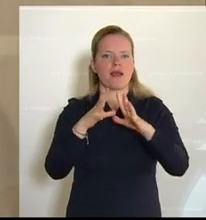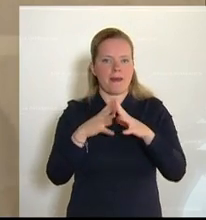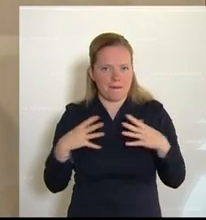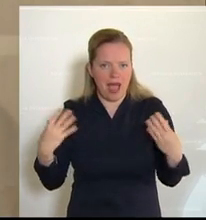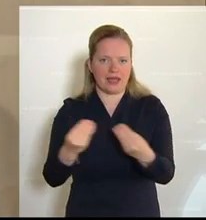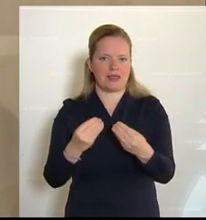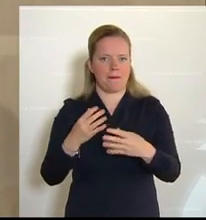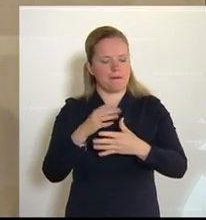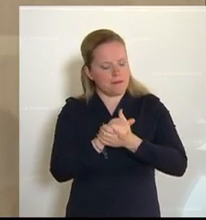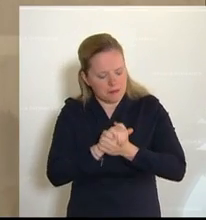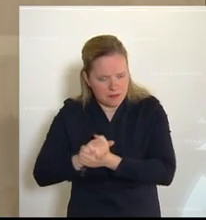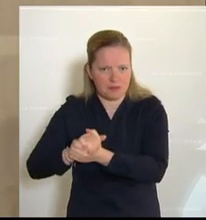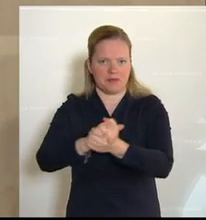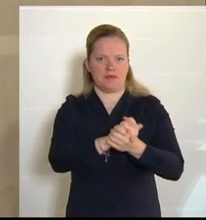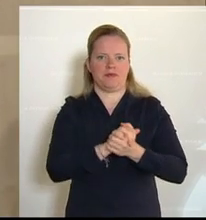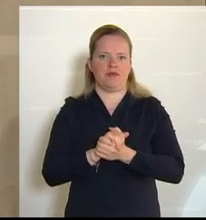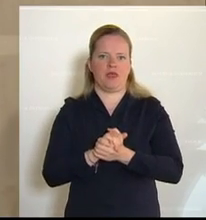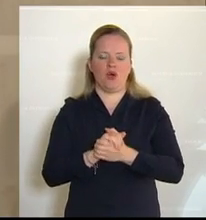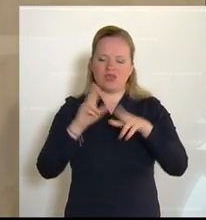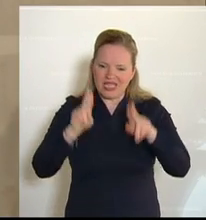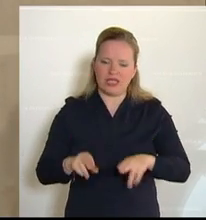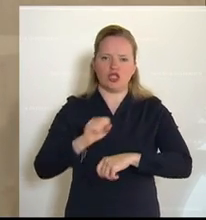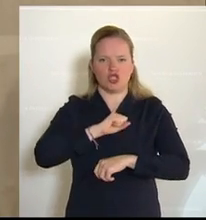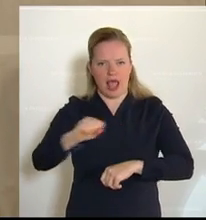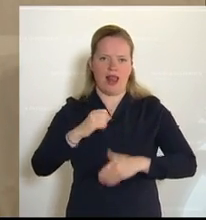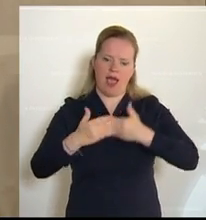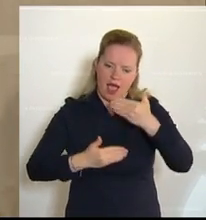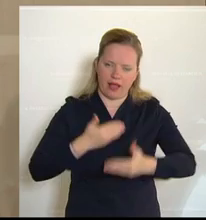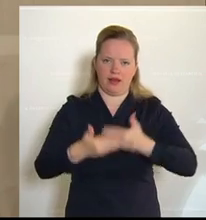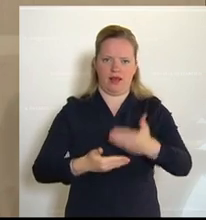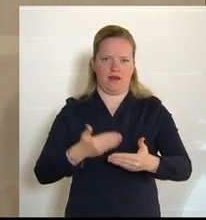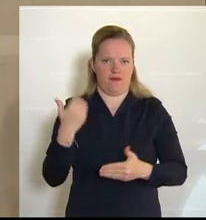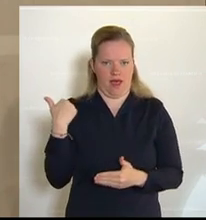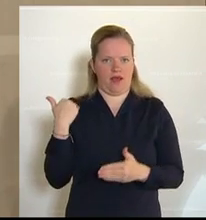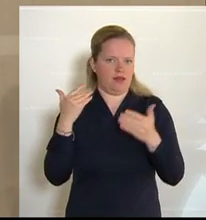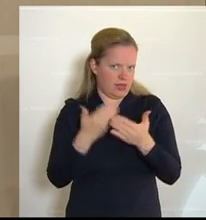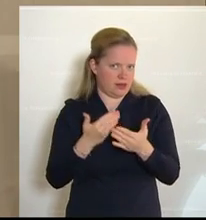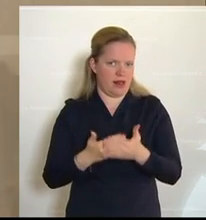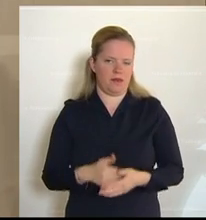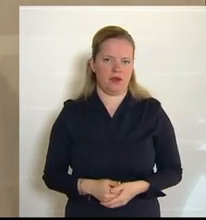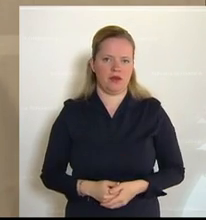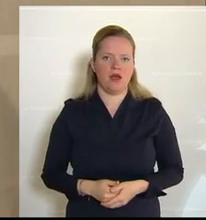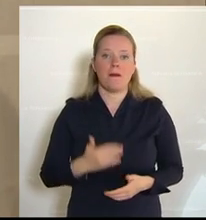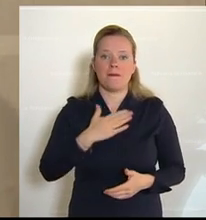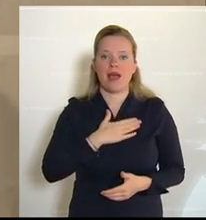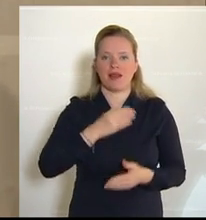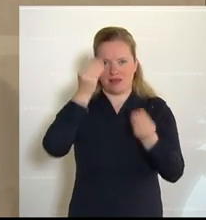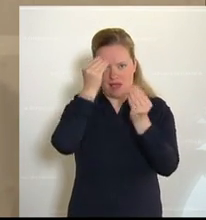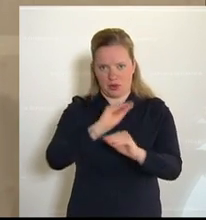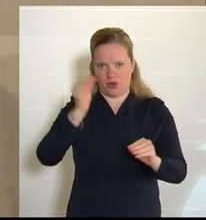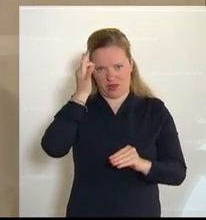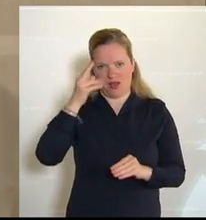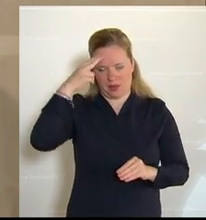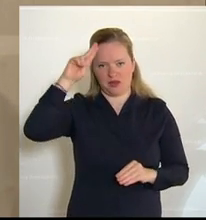zusammengehalten haben und richtig und schnell gehandelt haben. Und, meine Damen und Herren, Europa